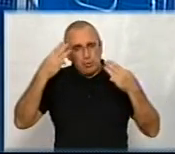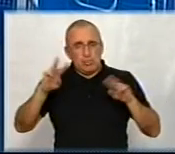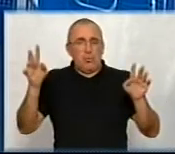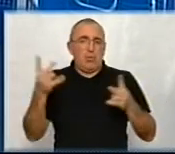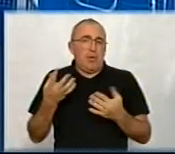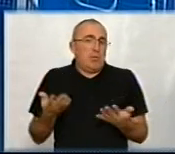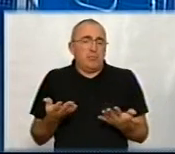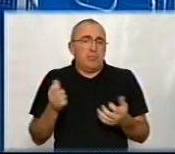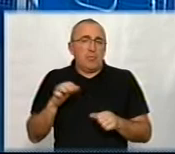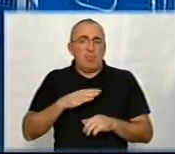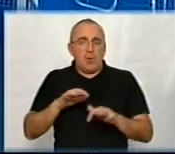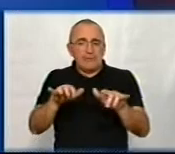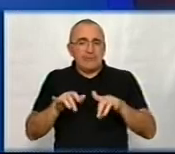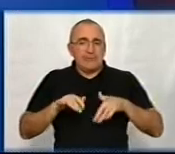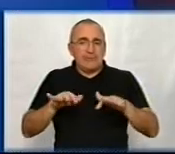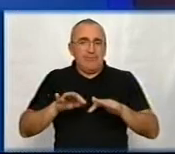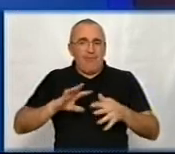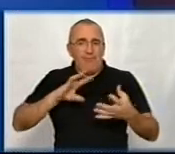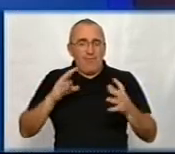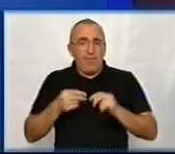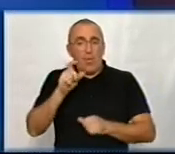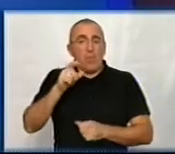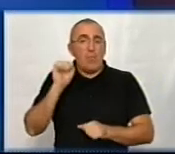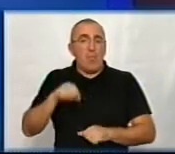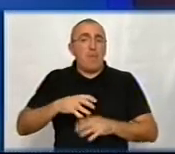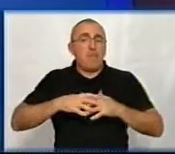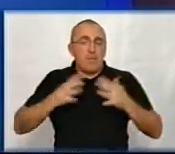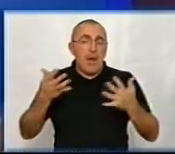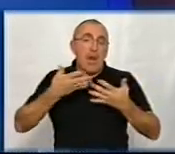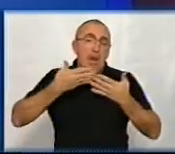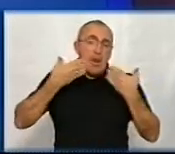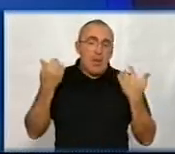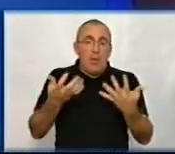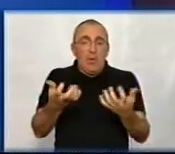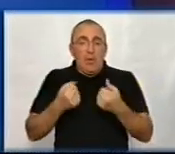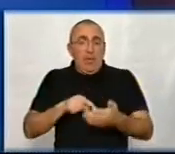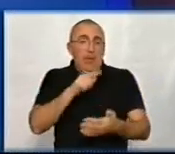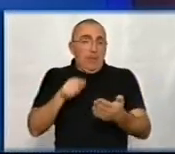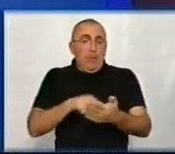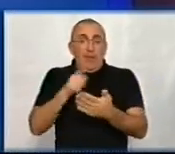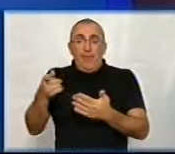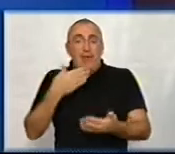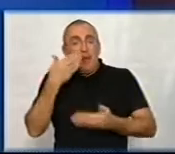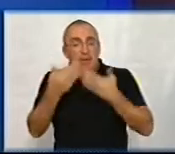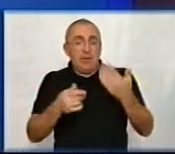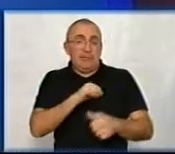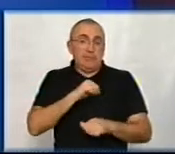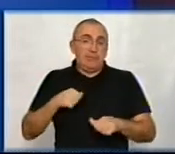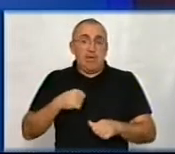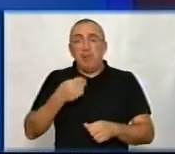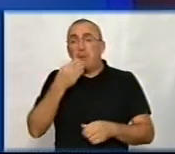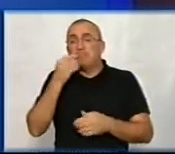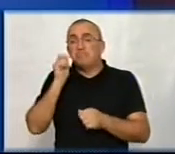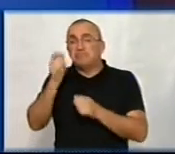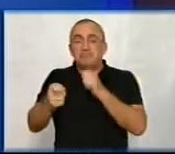в якомусь, якщо хочете, цифровому форматі. Для того, щоб людина могла більше і легше від отримати ці питання, які ви задали, вона повинна сама поставити ці